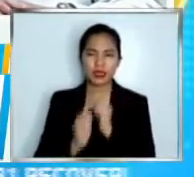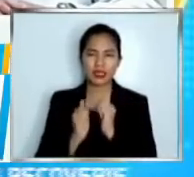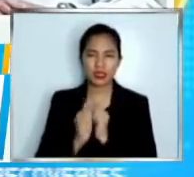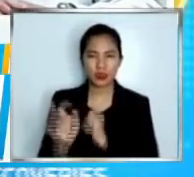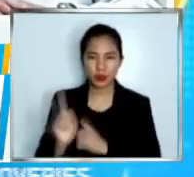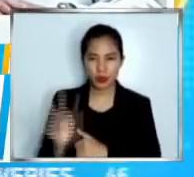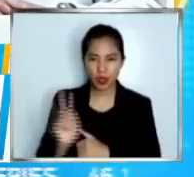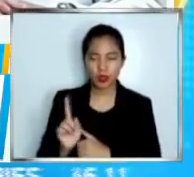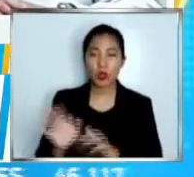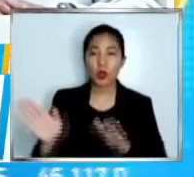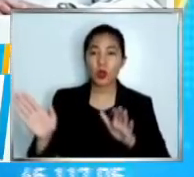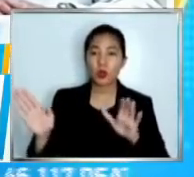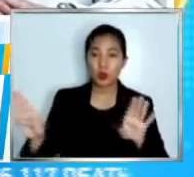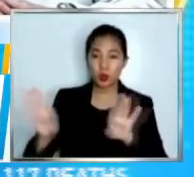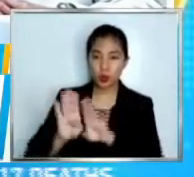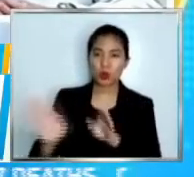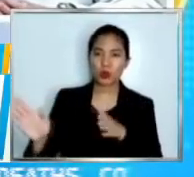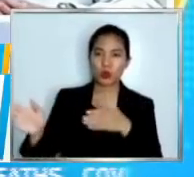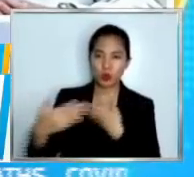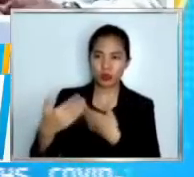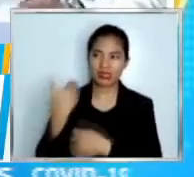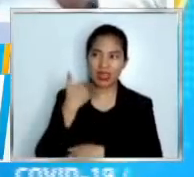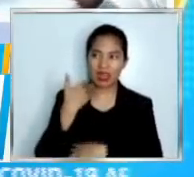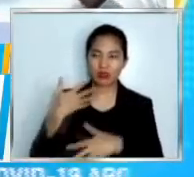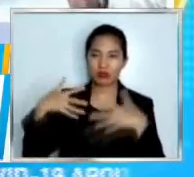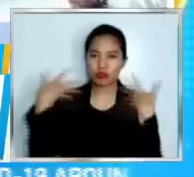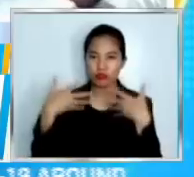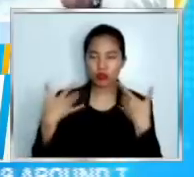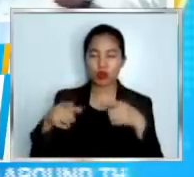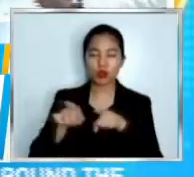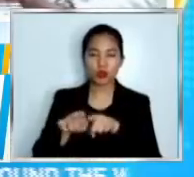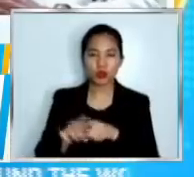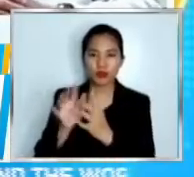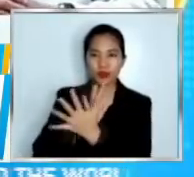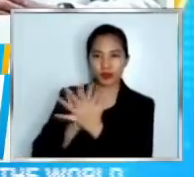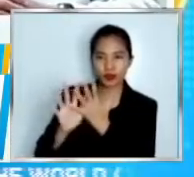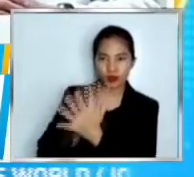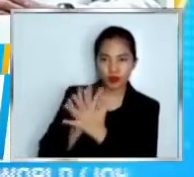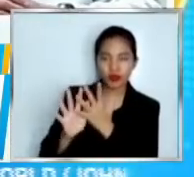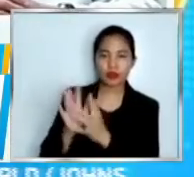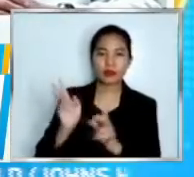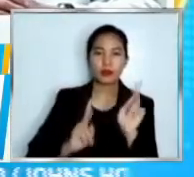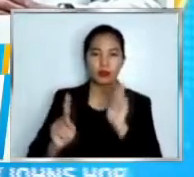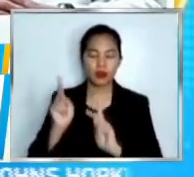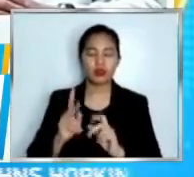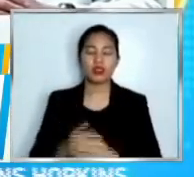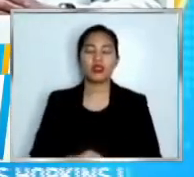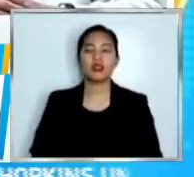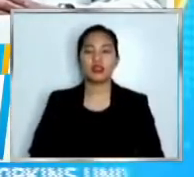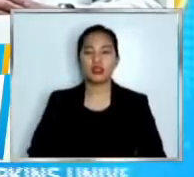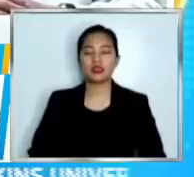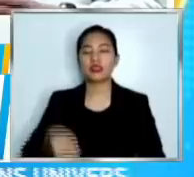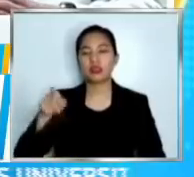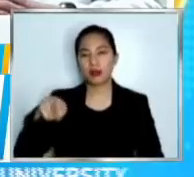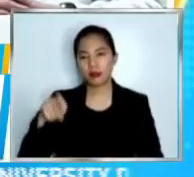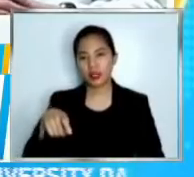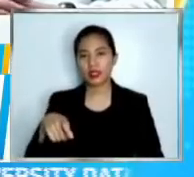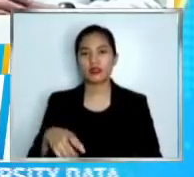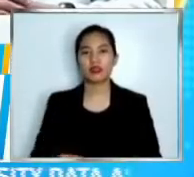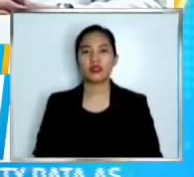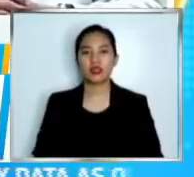closed spaces crowded areas and closed contact settings kailangan dyan pa rin kung pwede ang karagdag